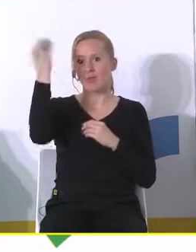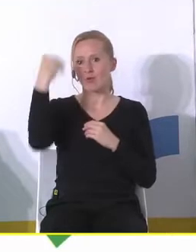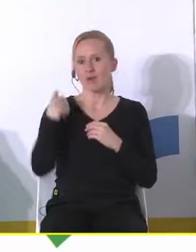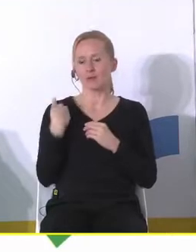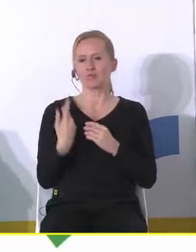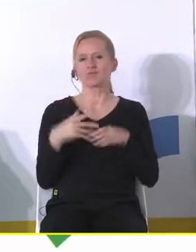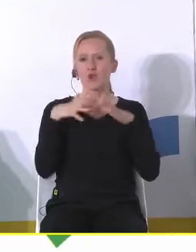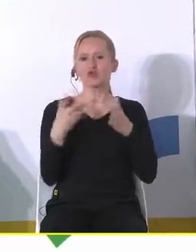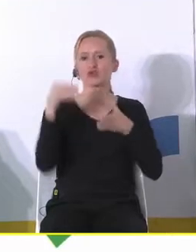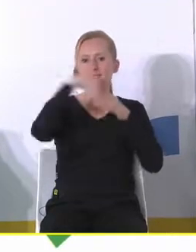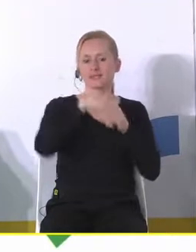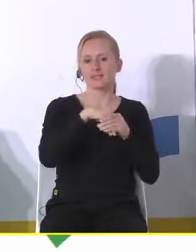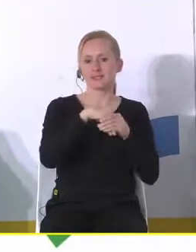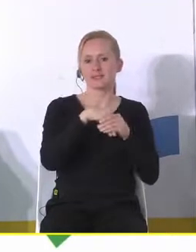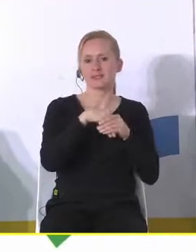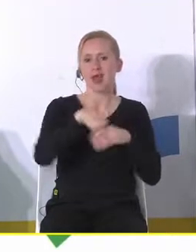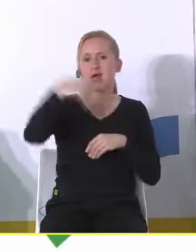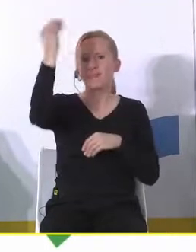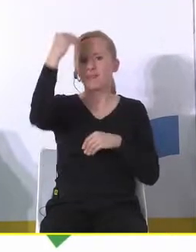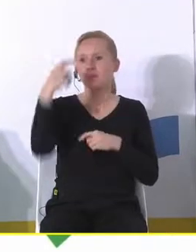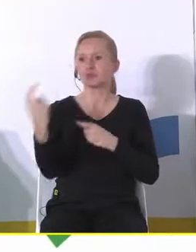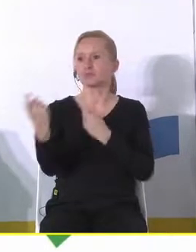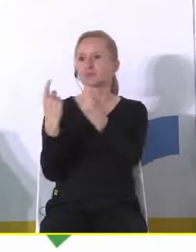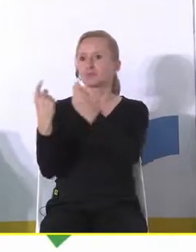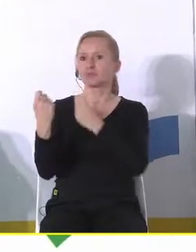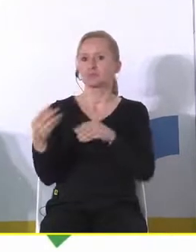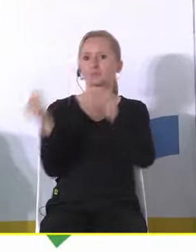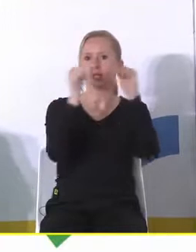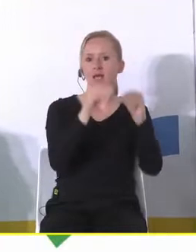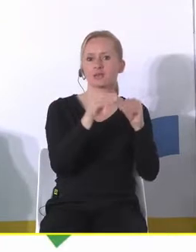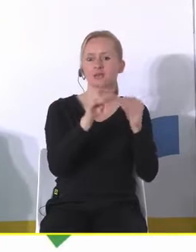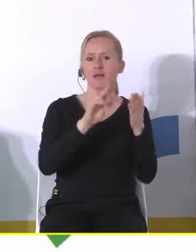duże inwestycje na ściągnięcie czy też